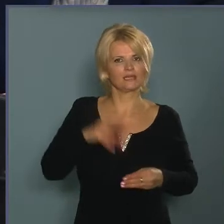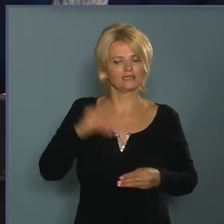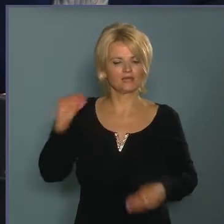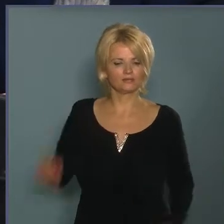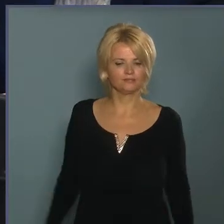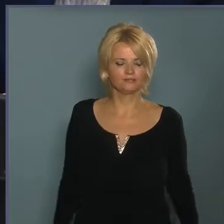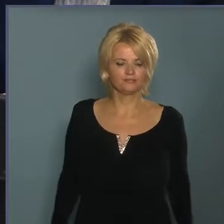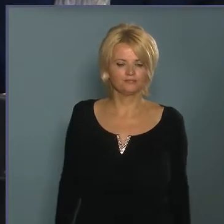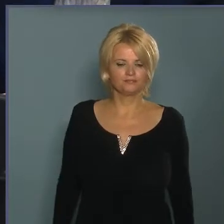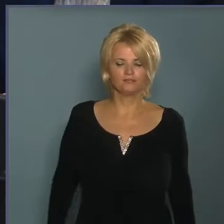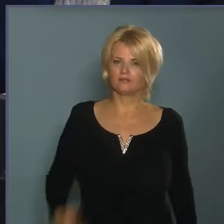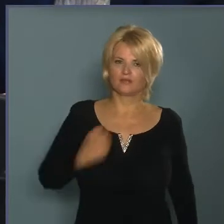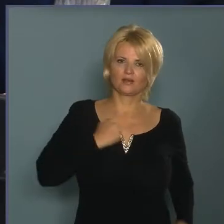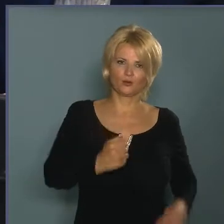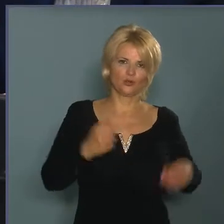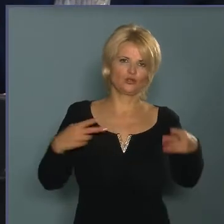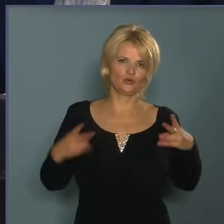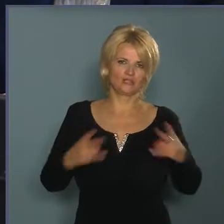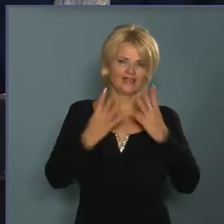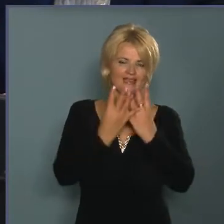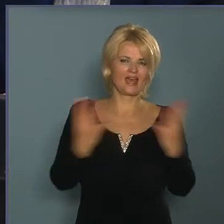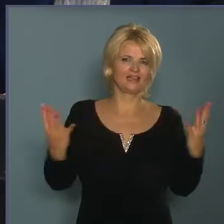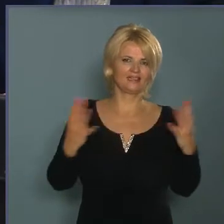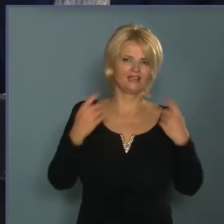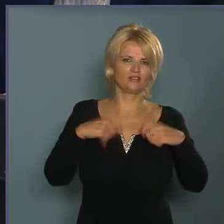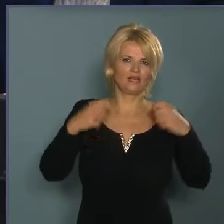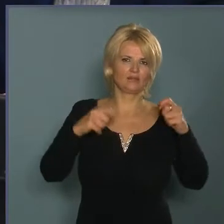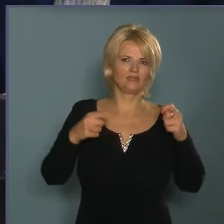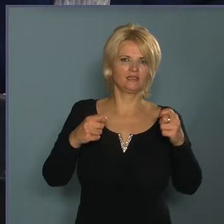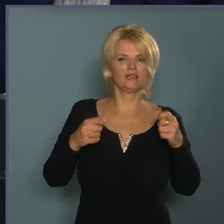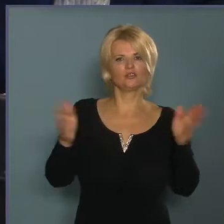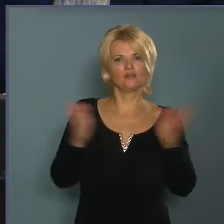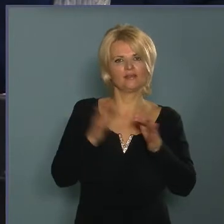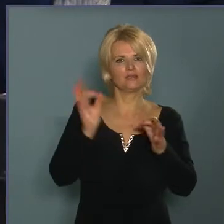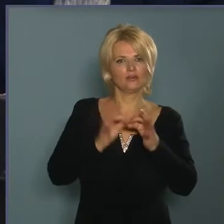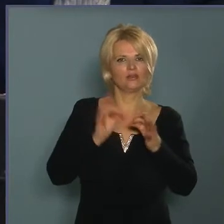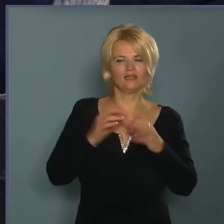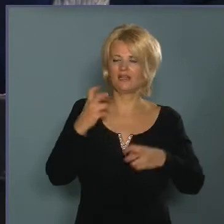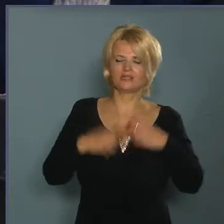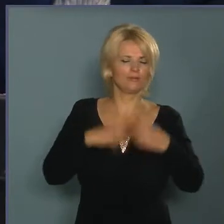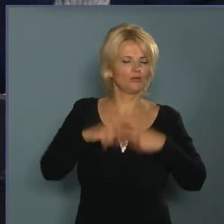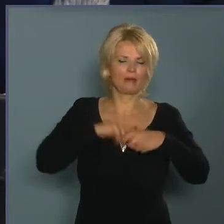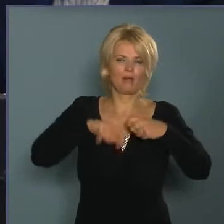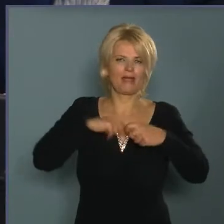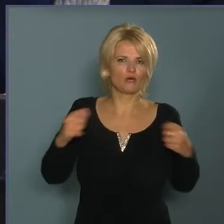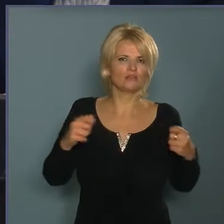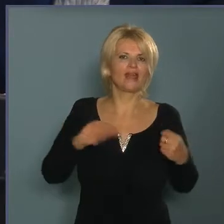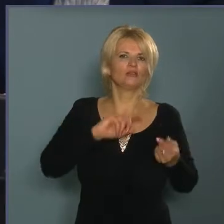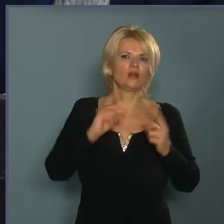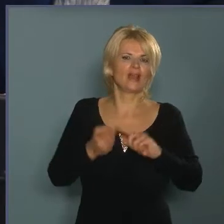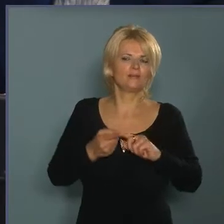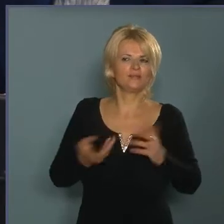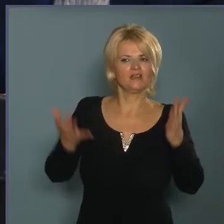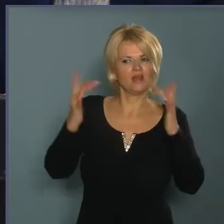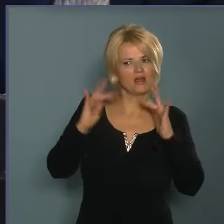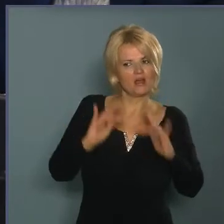Ennyi a hős utcai kerítésépítésnek a rövid története. Nyilván ez nem a probléma megoldását jelenti, hanem